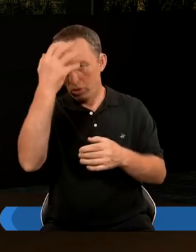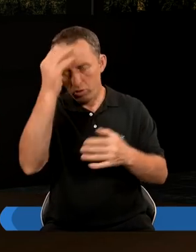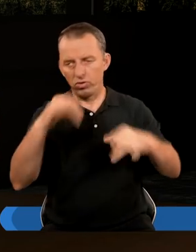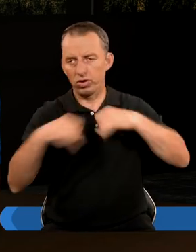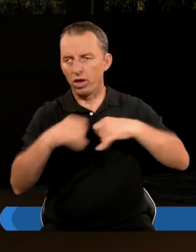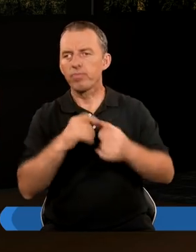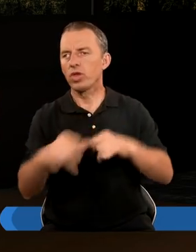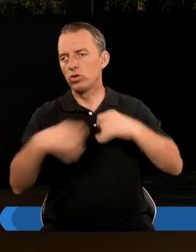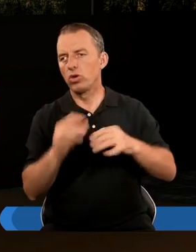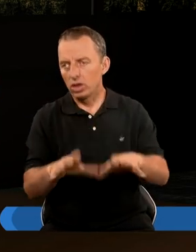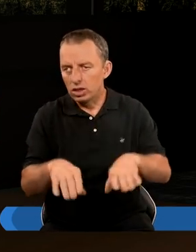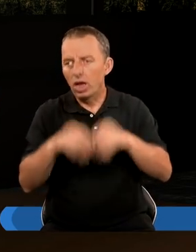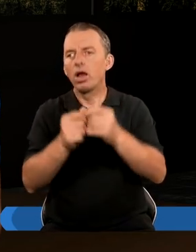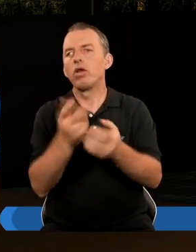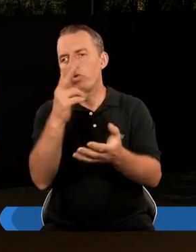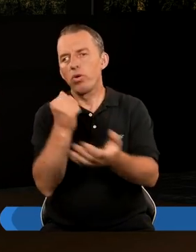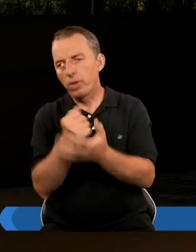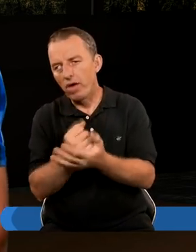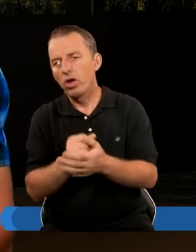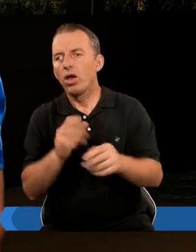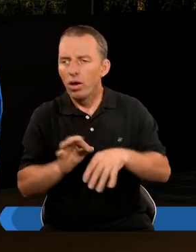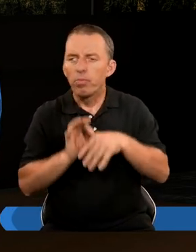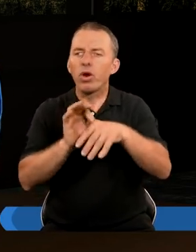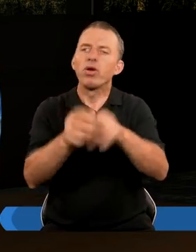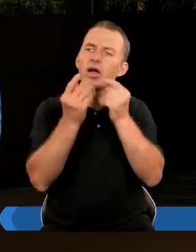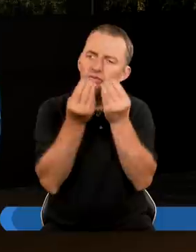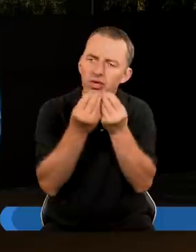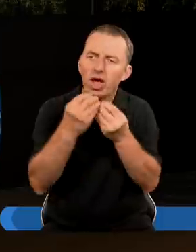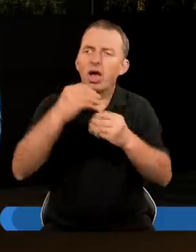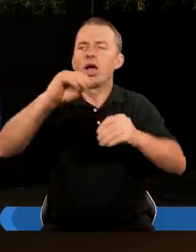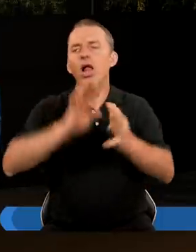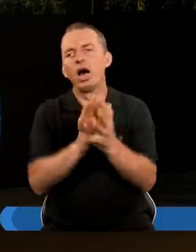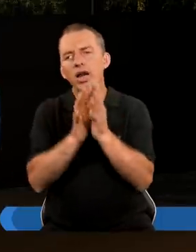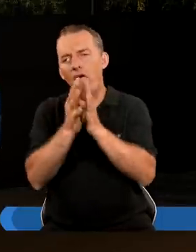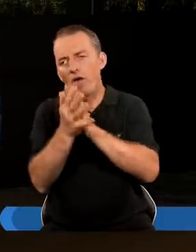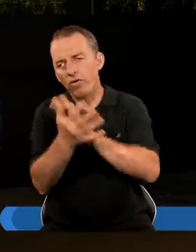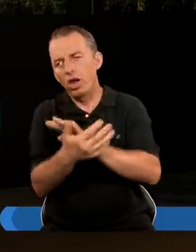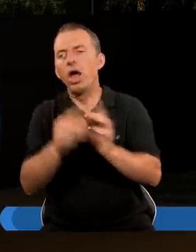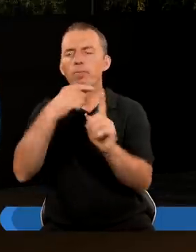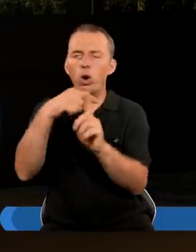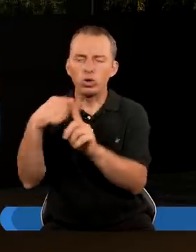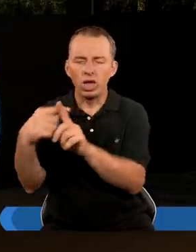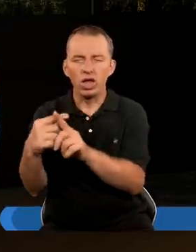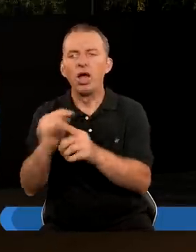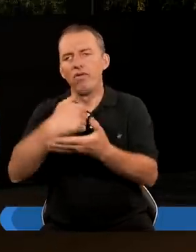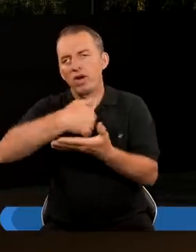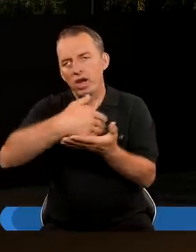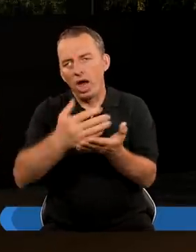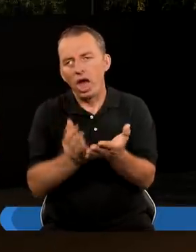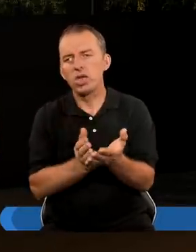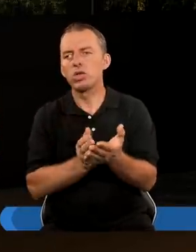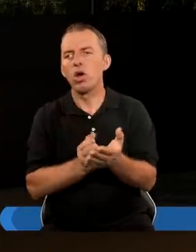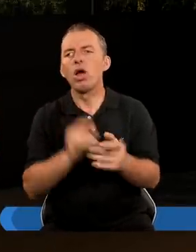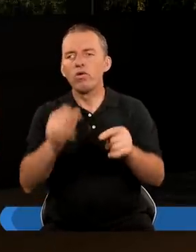Zaczął królować Z jego rządów Znaleziono zwój prawa I on wprowadzał Naprawdę wielkie reformy Takie pozytywne W